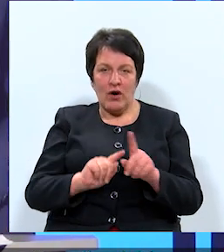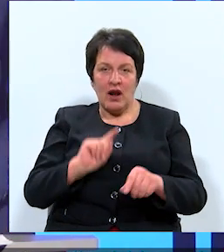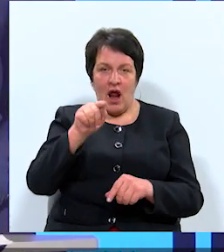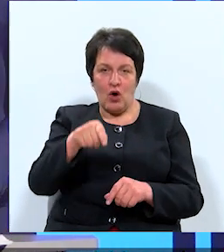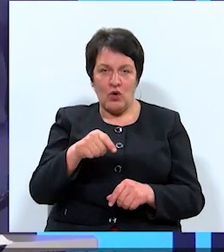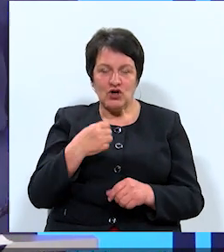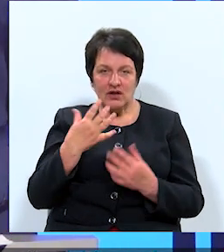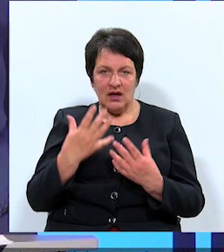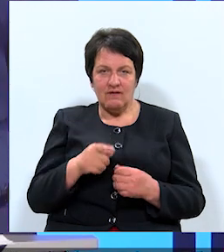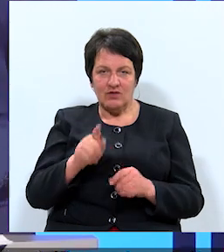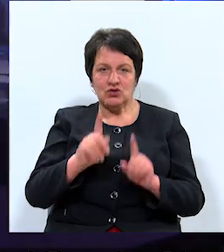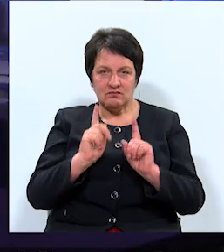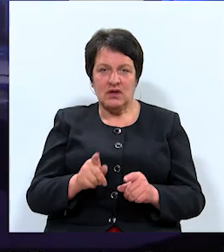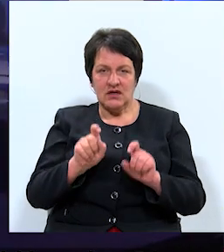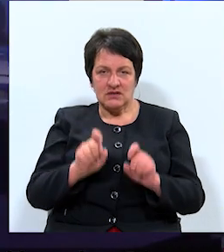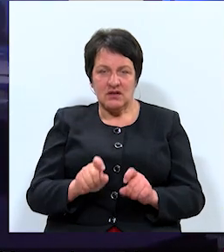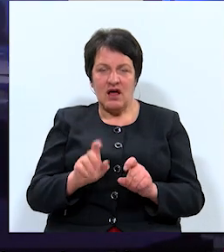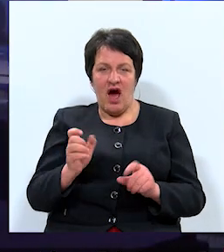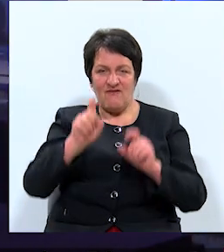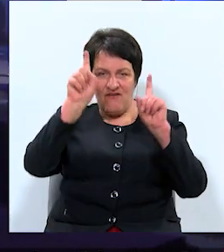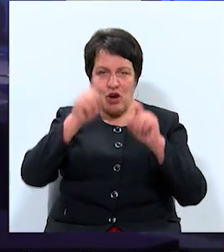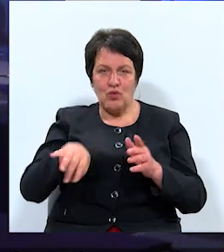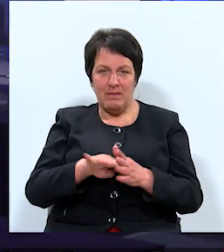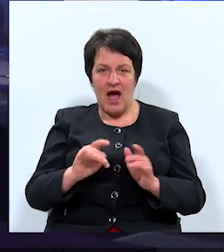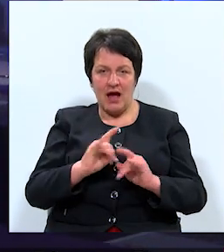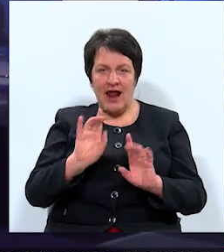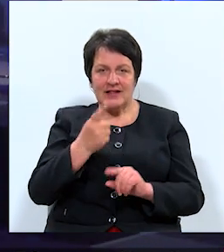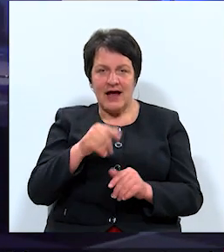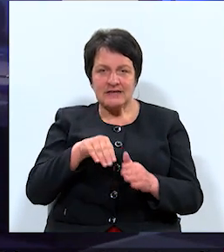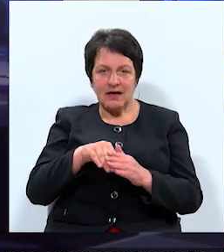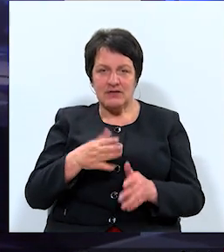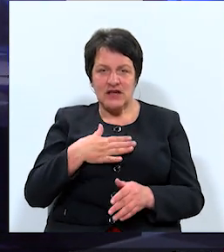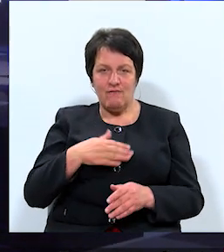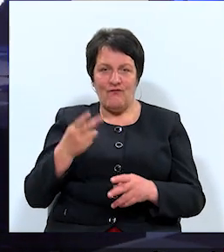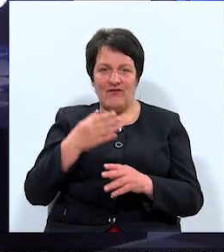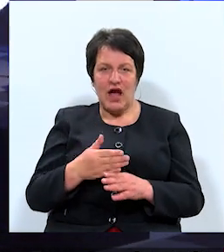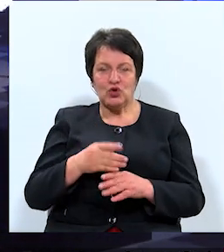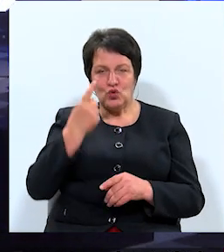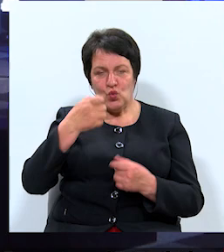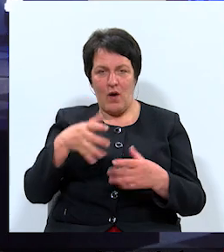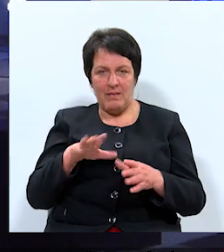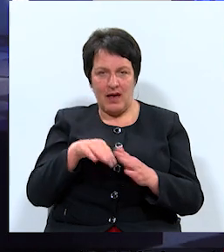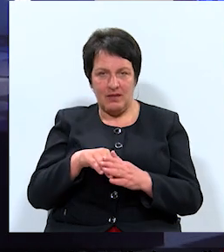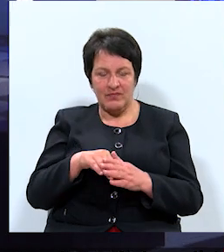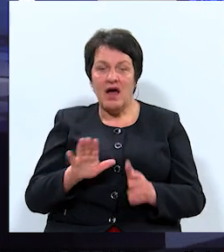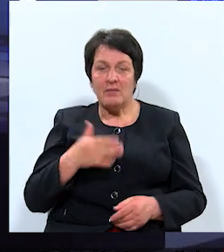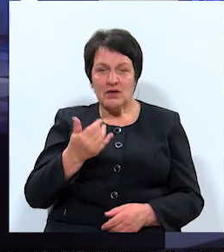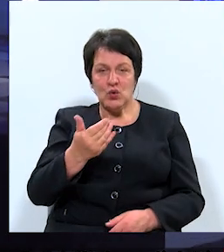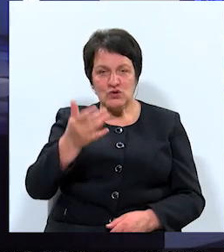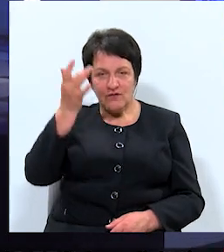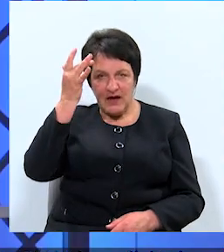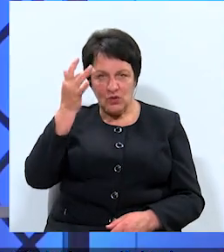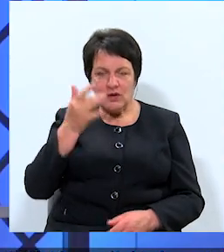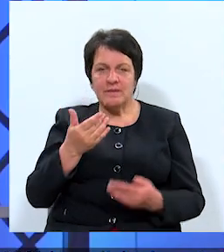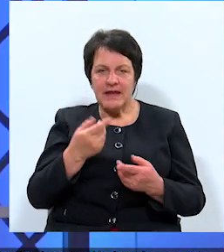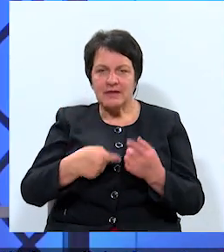nākošajā dienā viņš jau ir gatavs sēsties dār velnu pie galda, lai tikai saglabātu savu vietu domē. Paldies par jūsu viedoklu, tagad atgriežamies pie